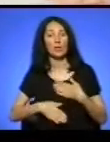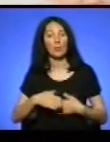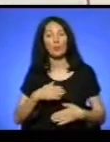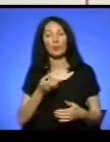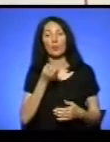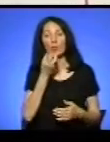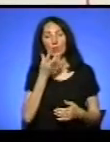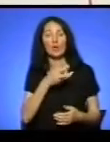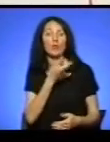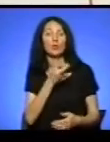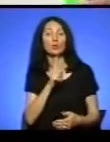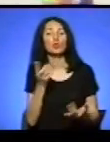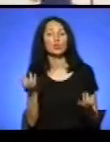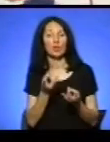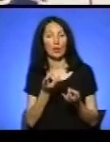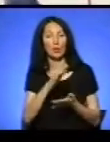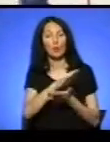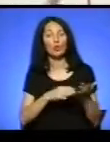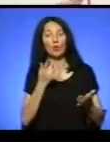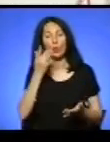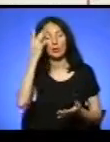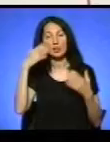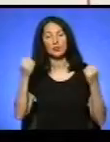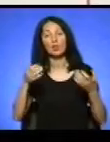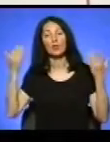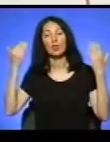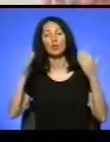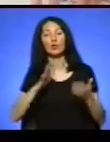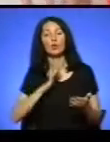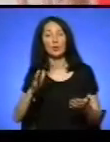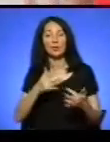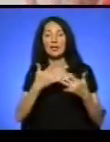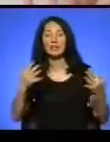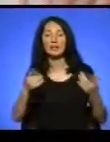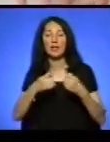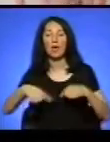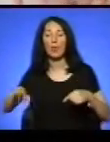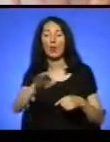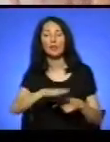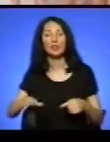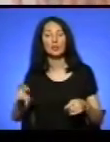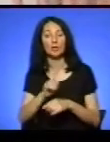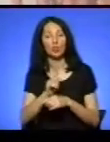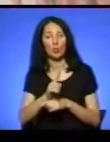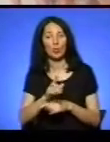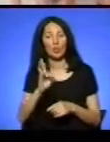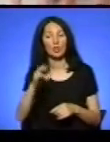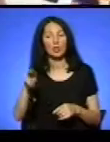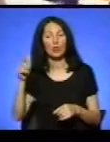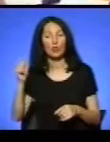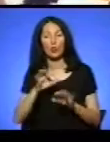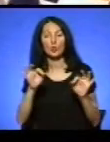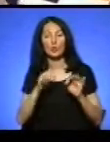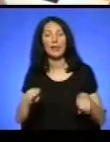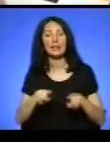що ще потрібно. Упродовж літа спортивні канікули відбуваються на різних майданчиках Тернополя. Надія Головко розповіла, такі